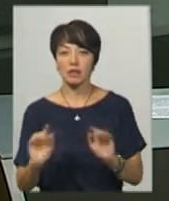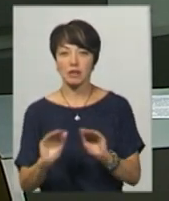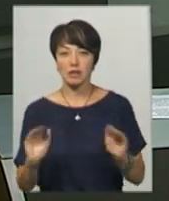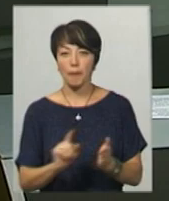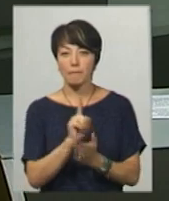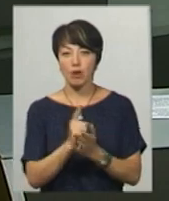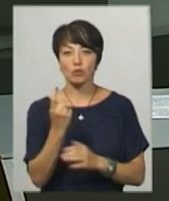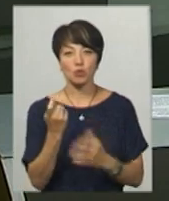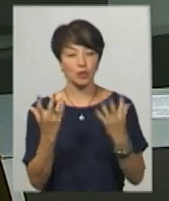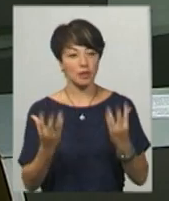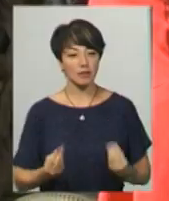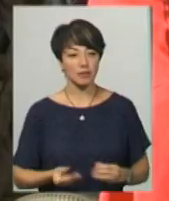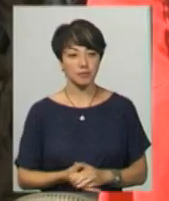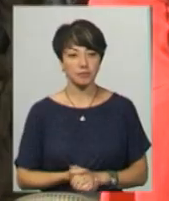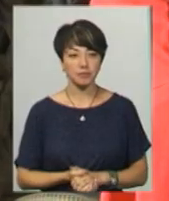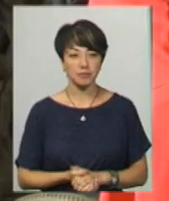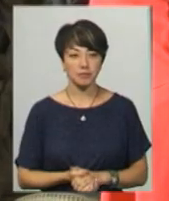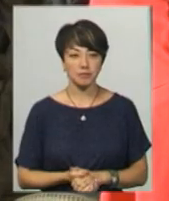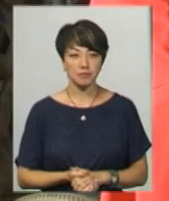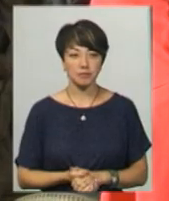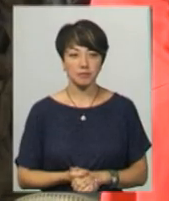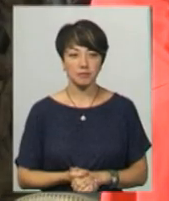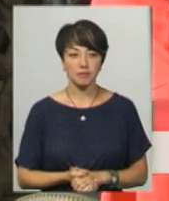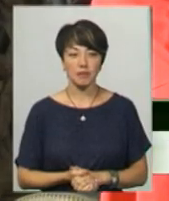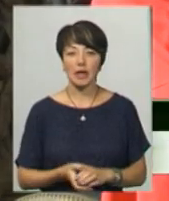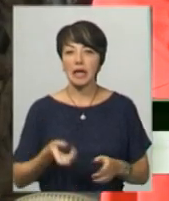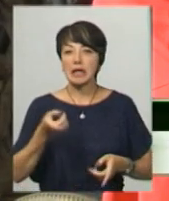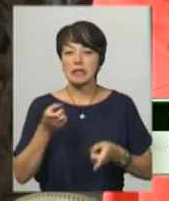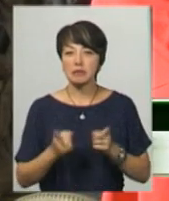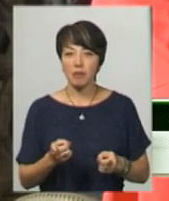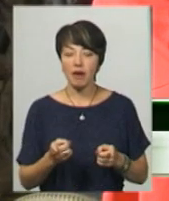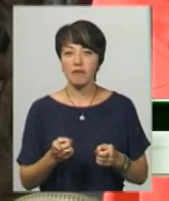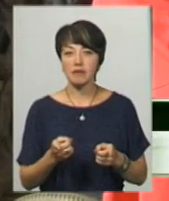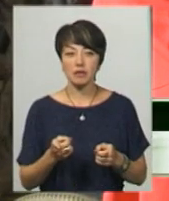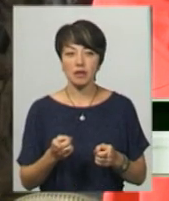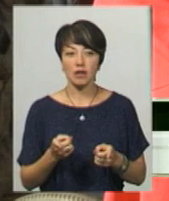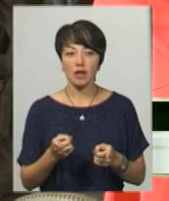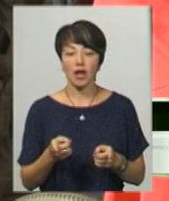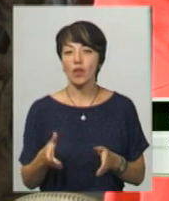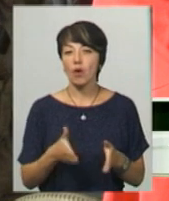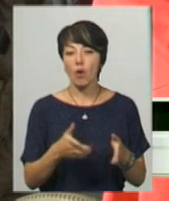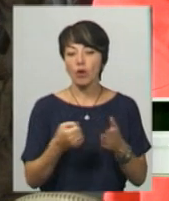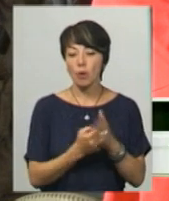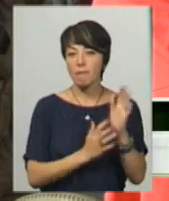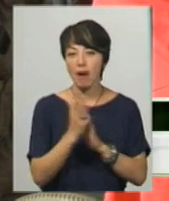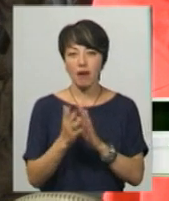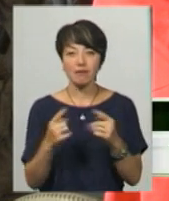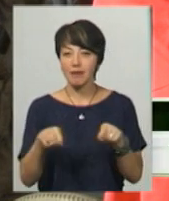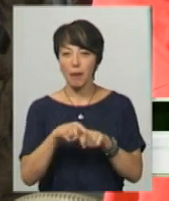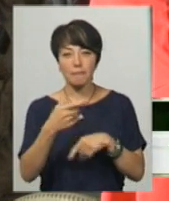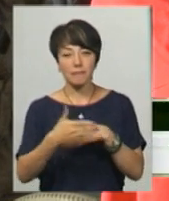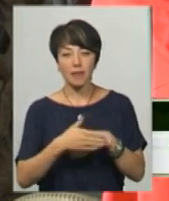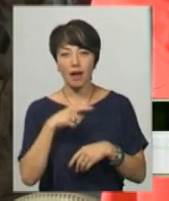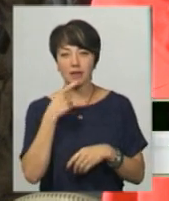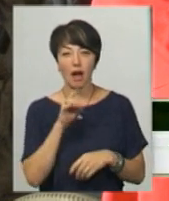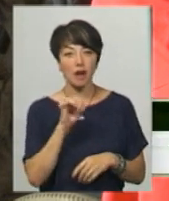мають за 100 днів. Насправді дорога до парку була не такою близькою, як казав Артем,